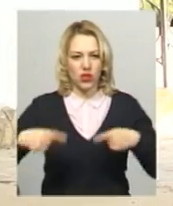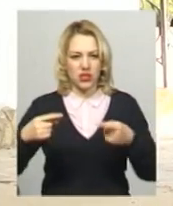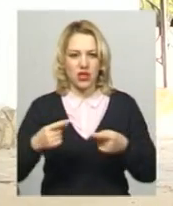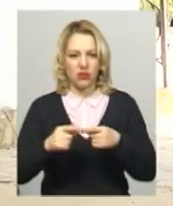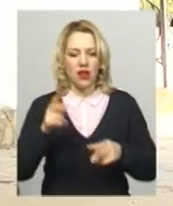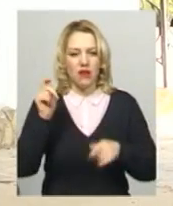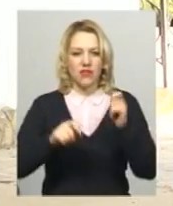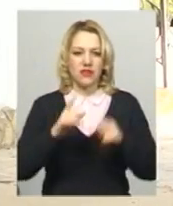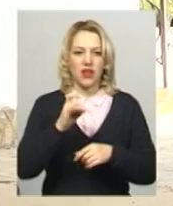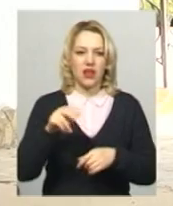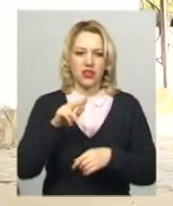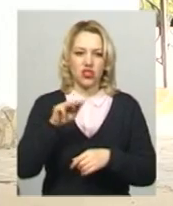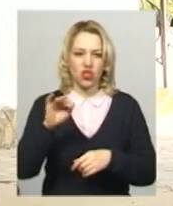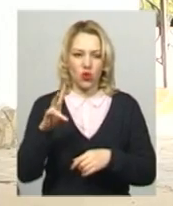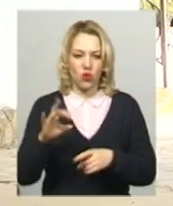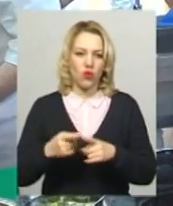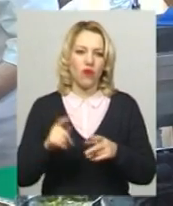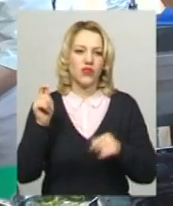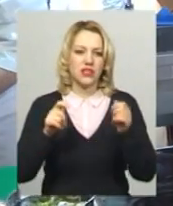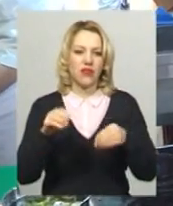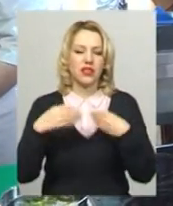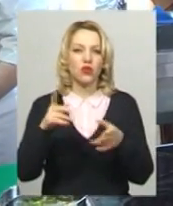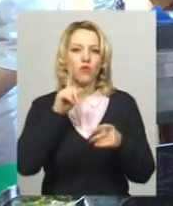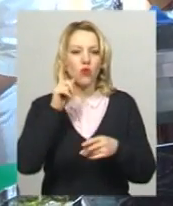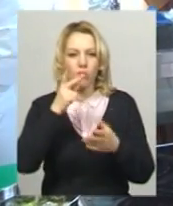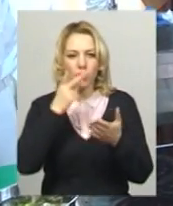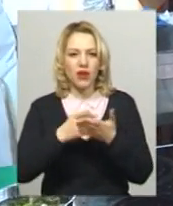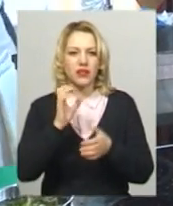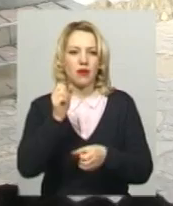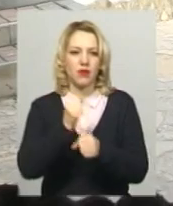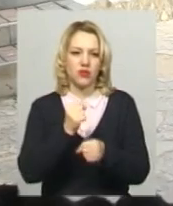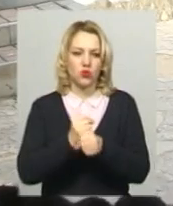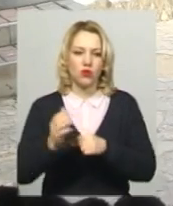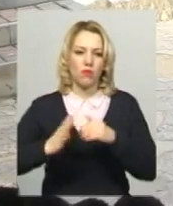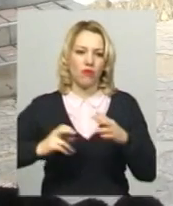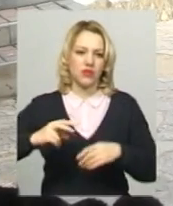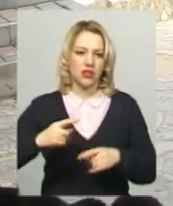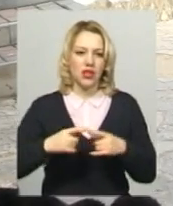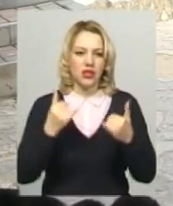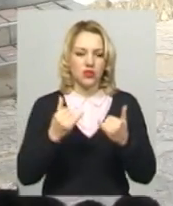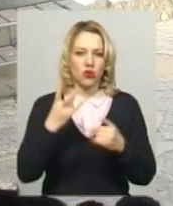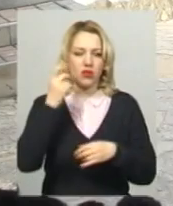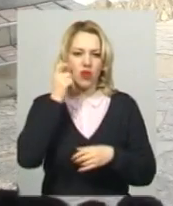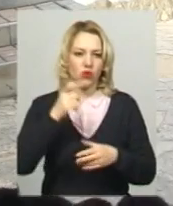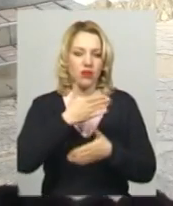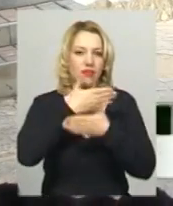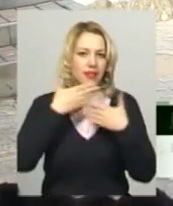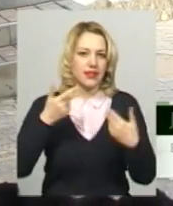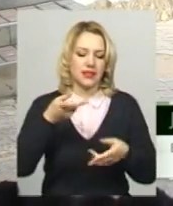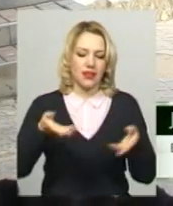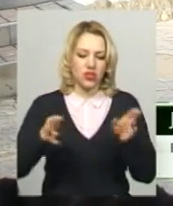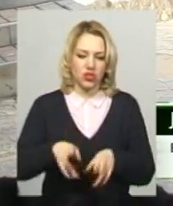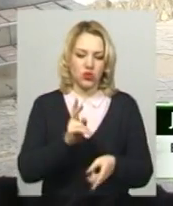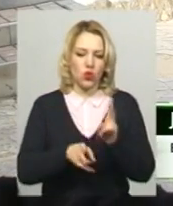Радченко. Фестиваль дає можливість молоді побачити, як працюють професіонали. Сьогодні на Україні не залишилося кухарів, ні